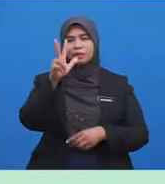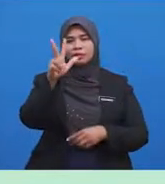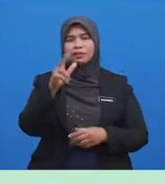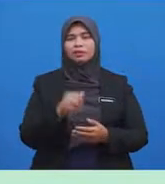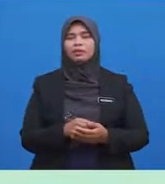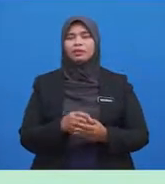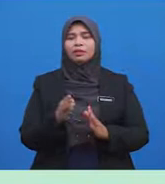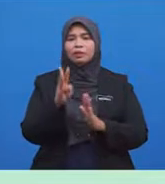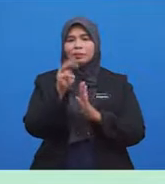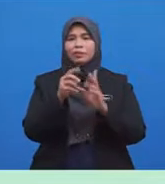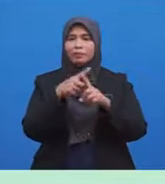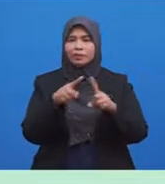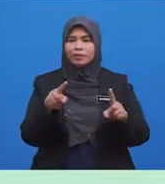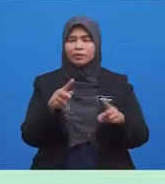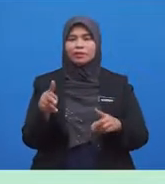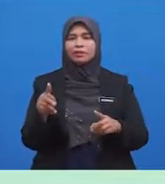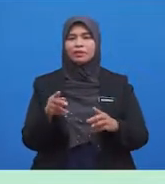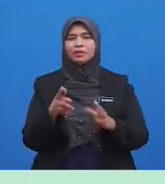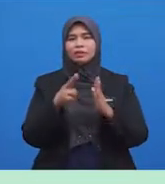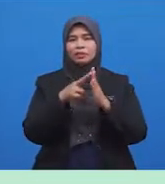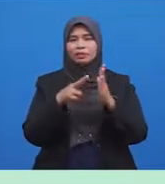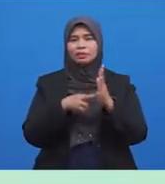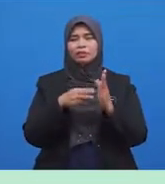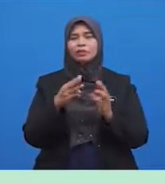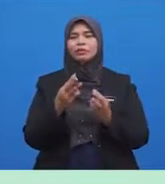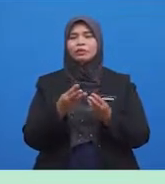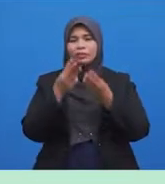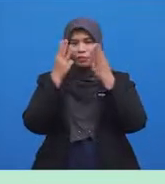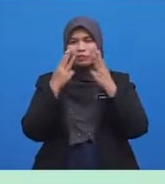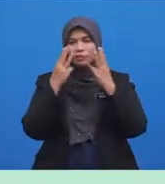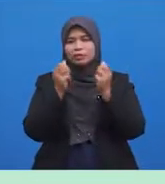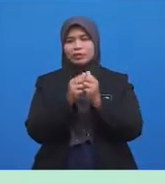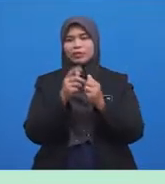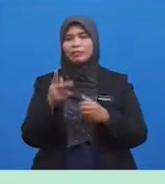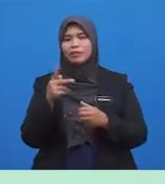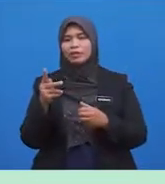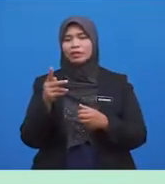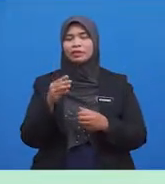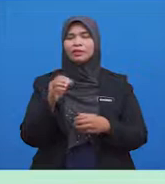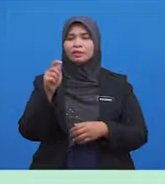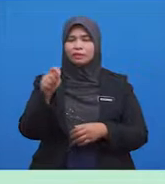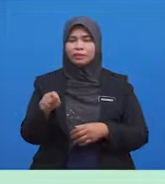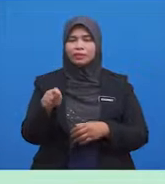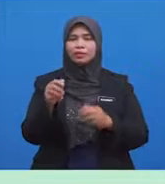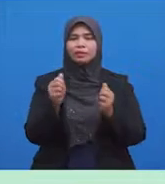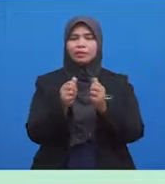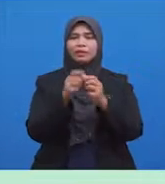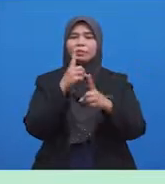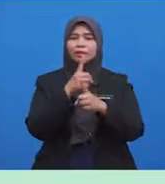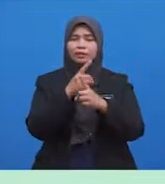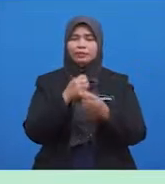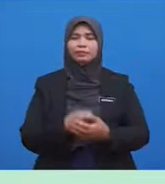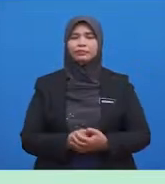membezakan rukun wuduk dengan perkara-perkara sunat dengan